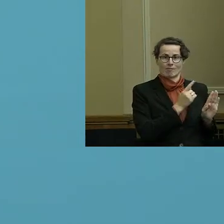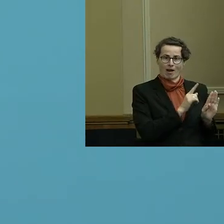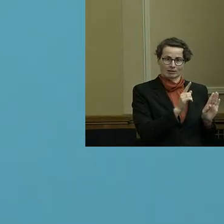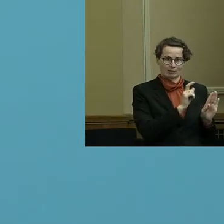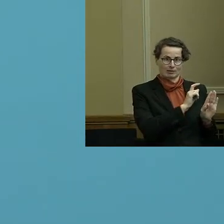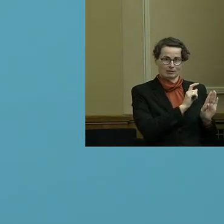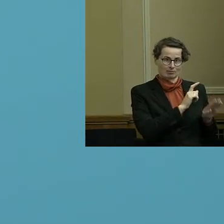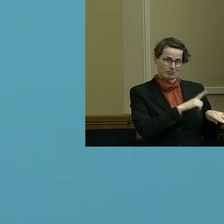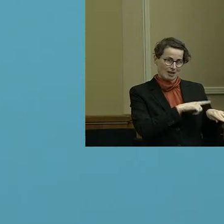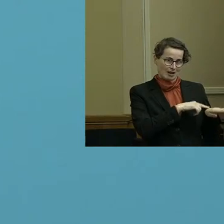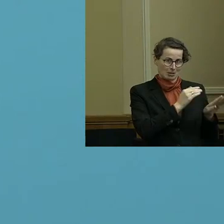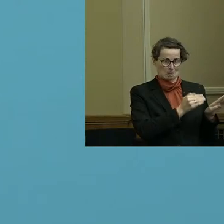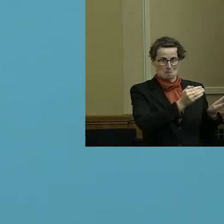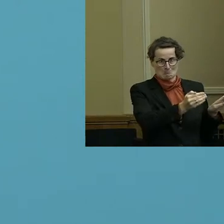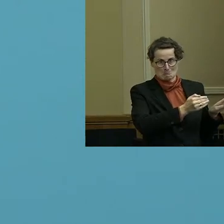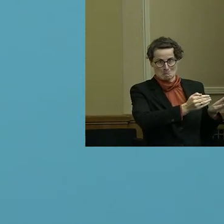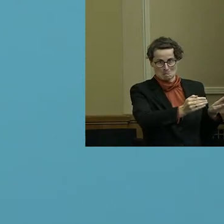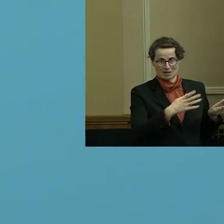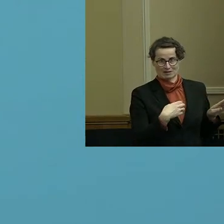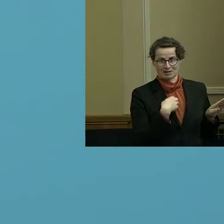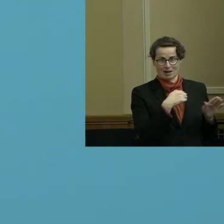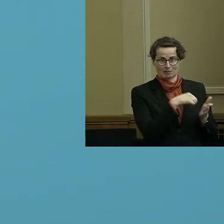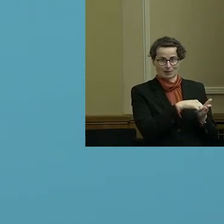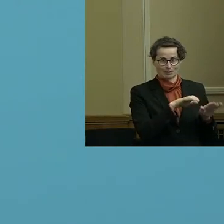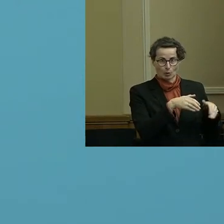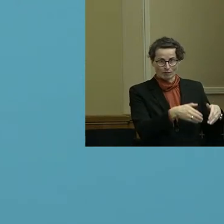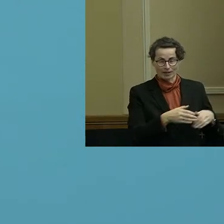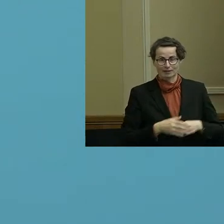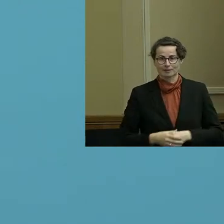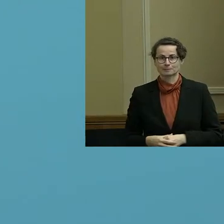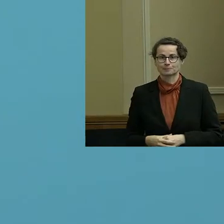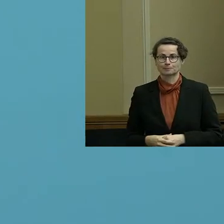Zeitpunkt berichtet werden.